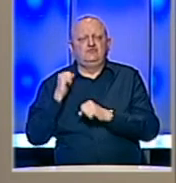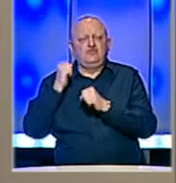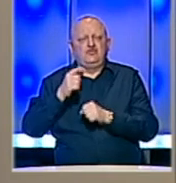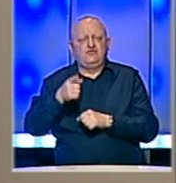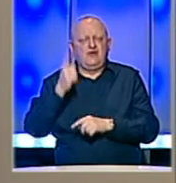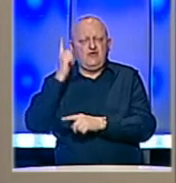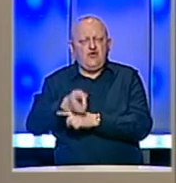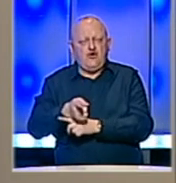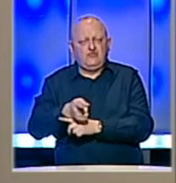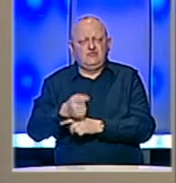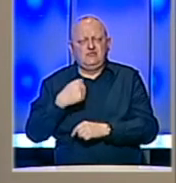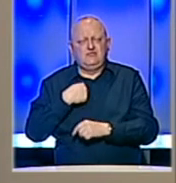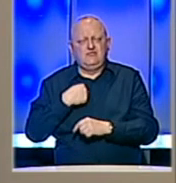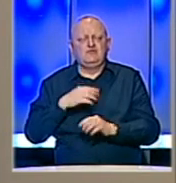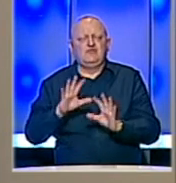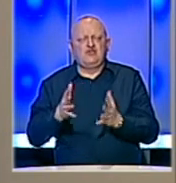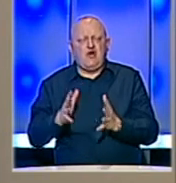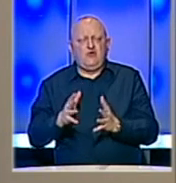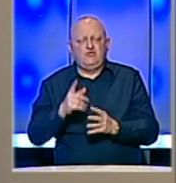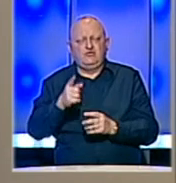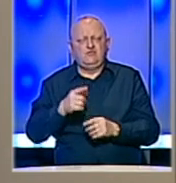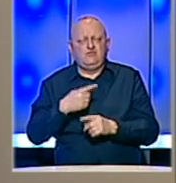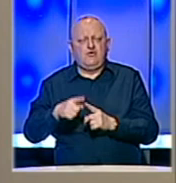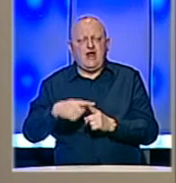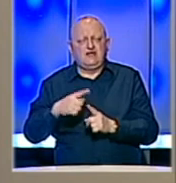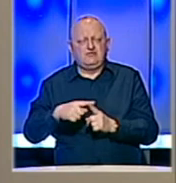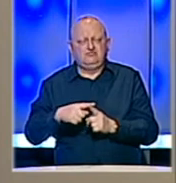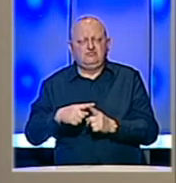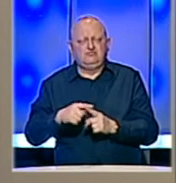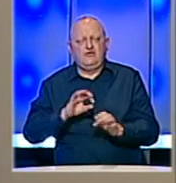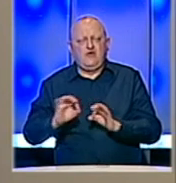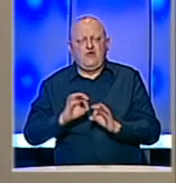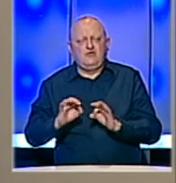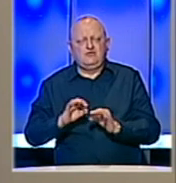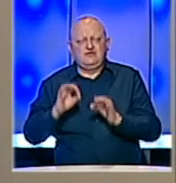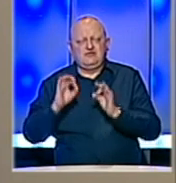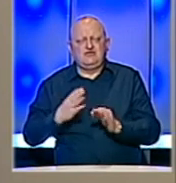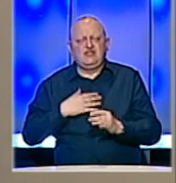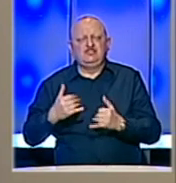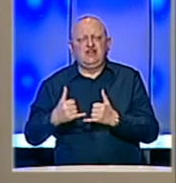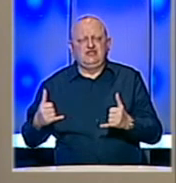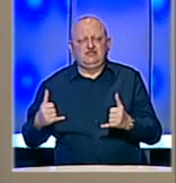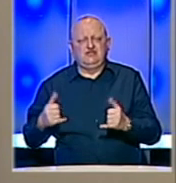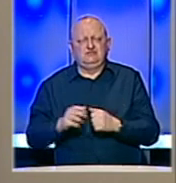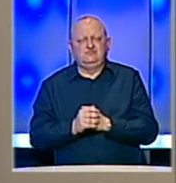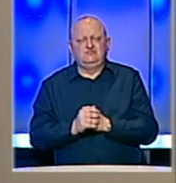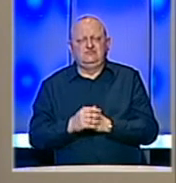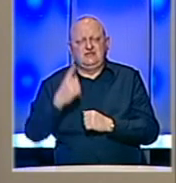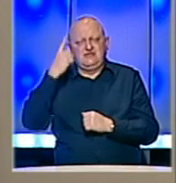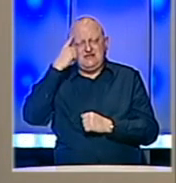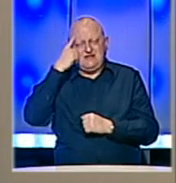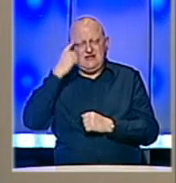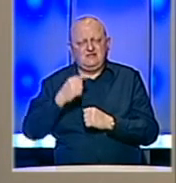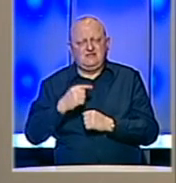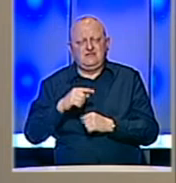ovakvu vrstu uredbe. Mi smo se opredijelili zato upravo iz razloga obezbiđenja sigurnosti naših građana. Znamo